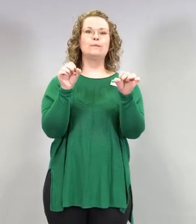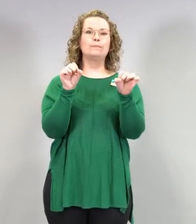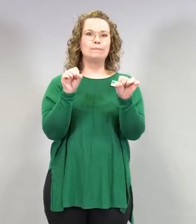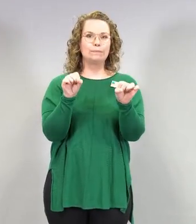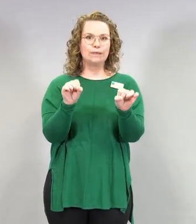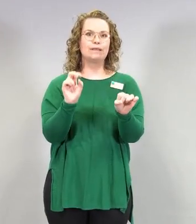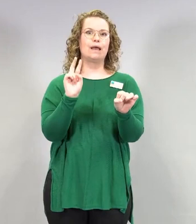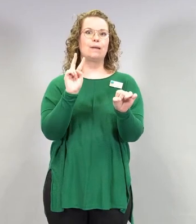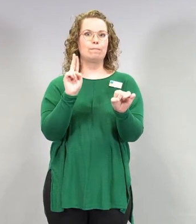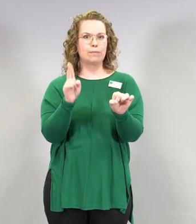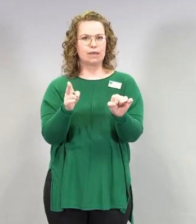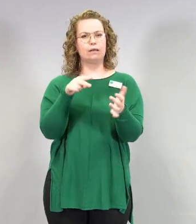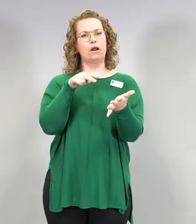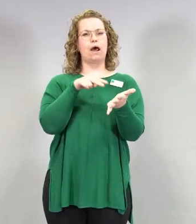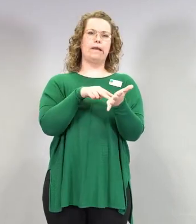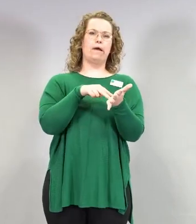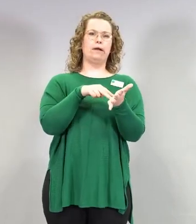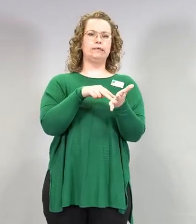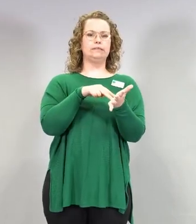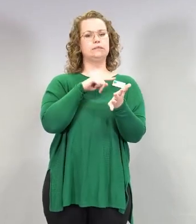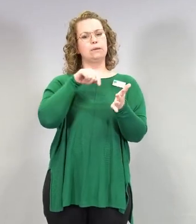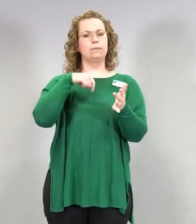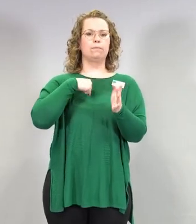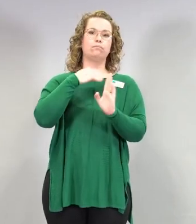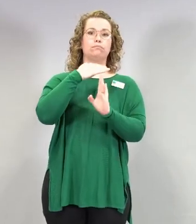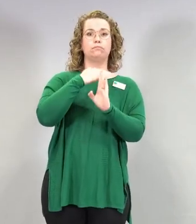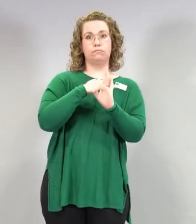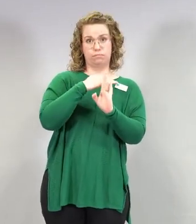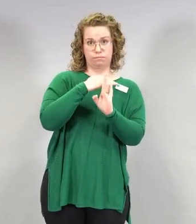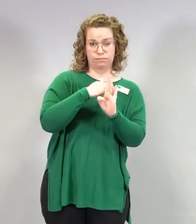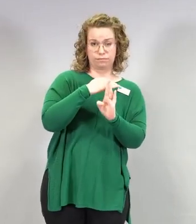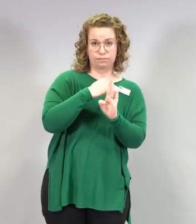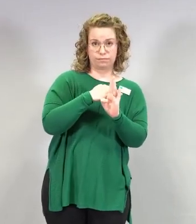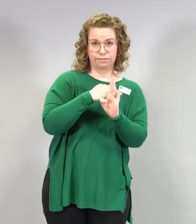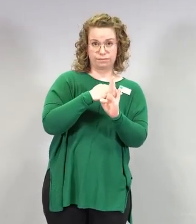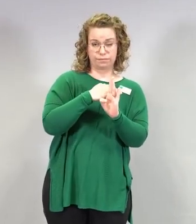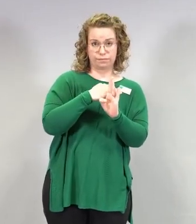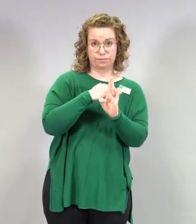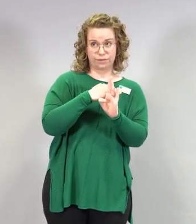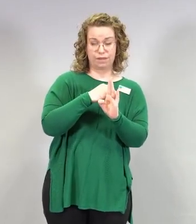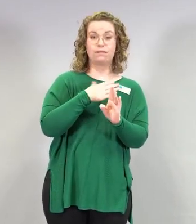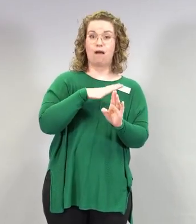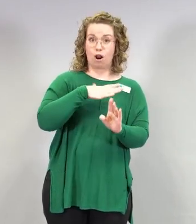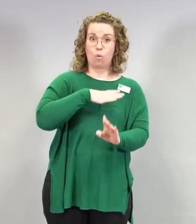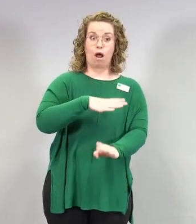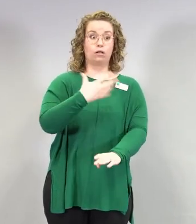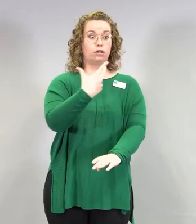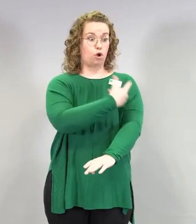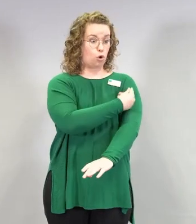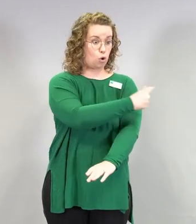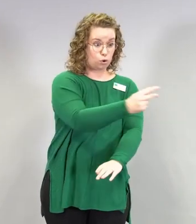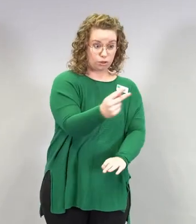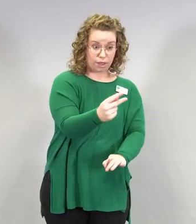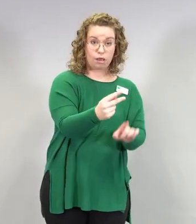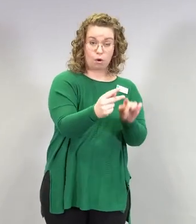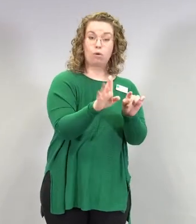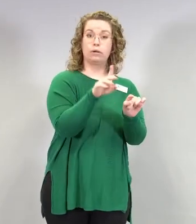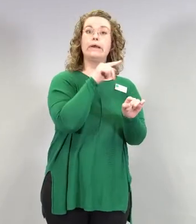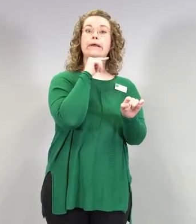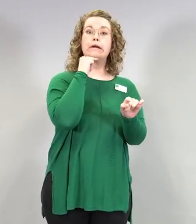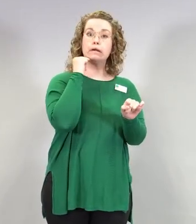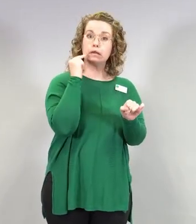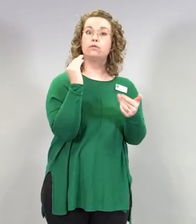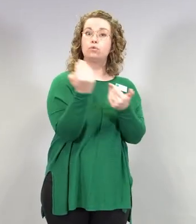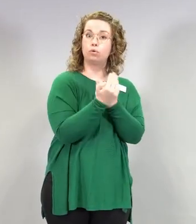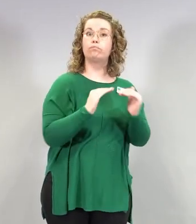realistinen arvio siitä, että ne rokotteet, mitä me annetaan, ovat riittävän turvallisia sille kohderyhmälle